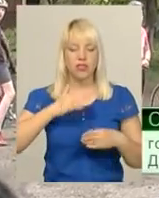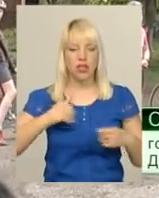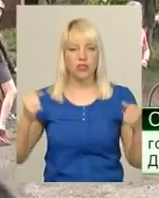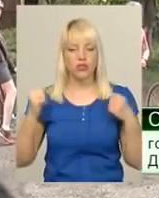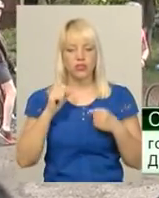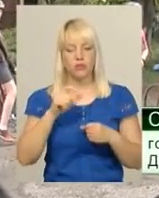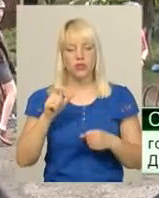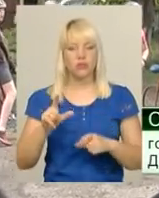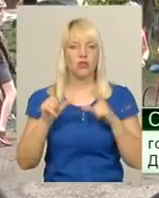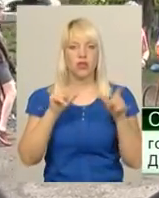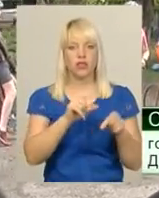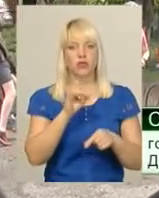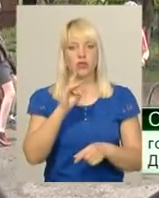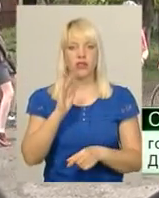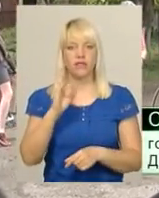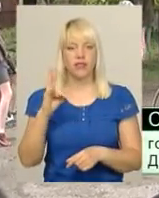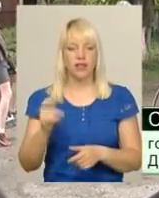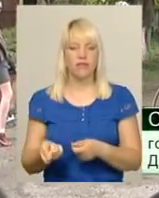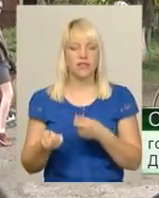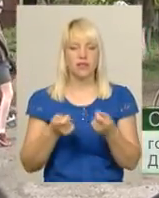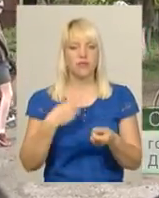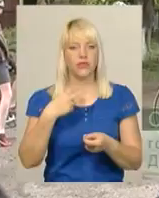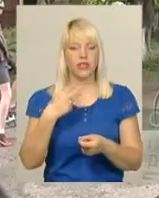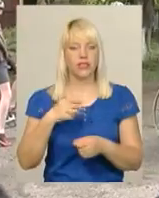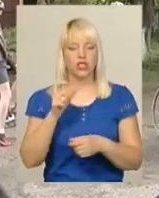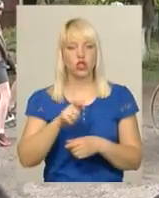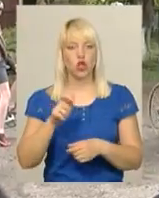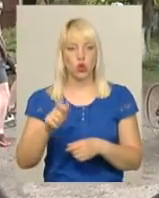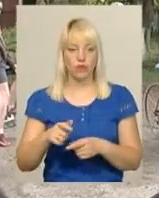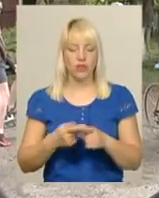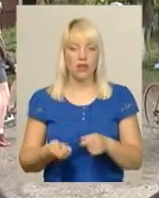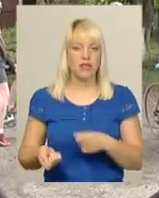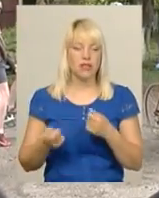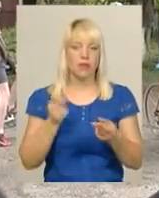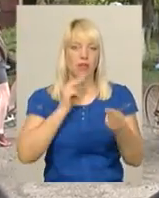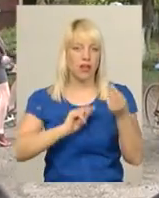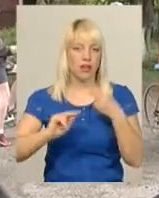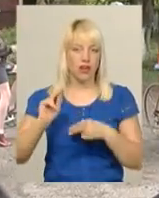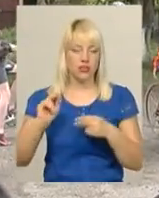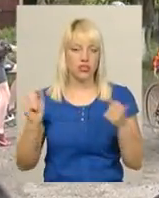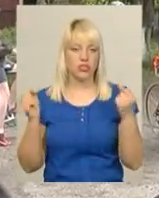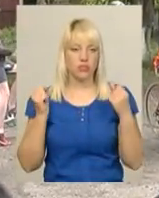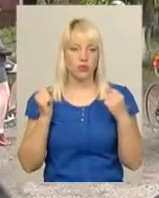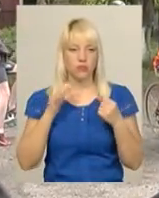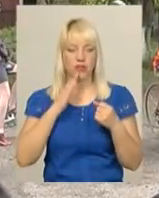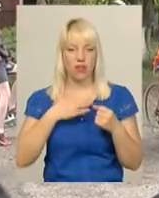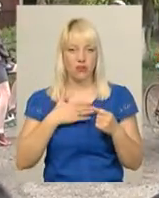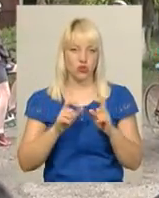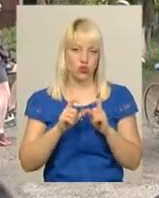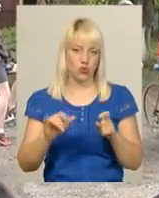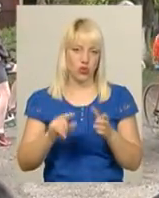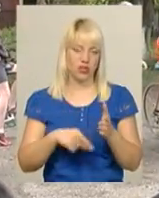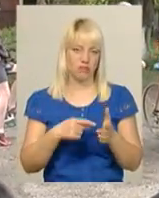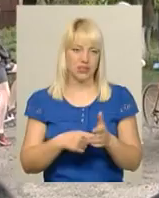в Рівне, веземо 30 чоловік школи, веземо кращих спортсменів нашої школи і міста. Це